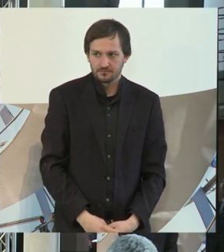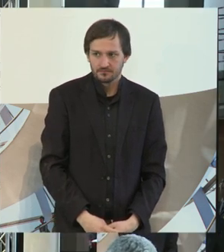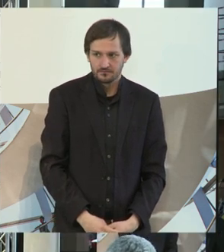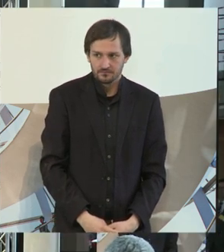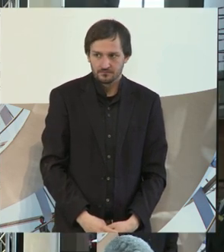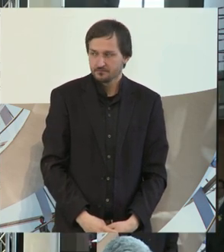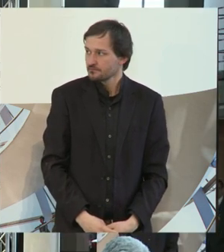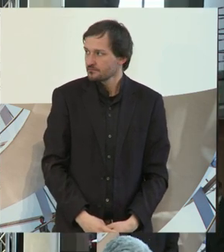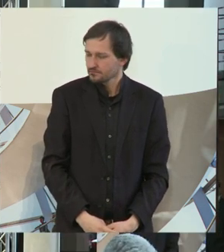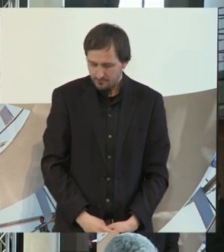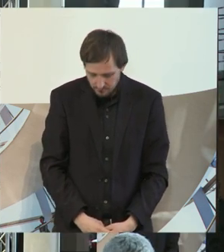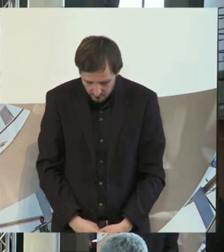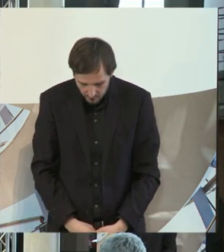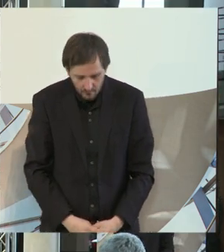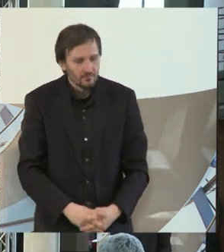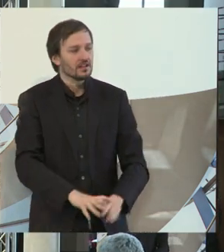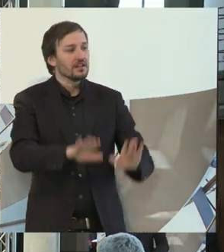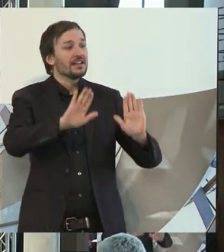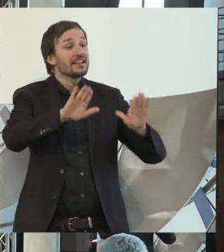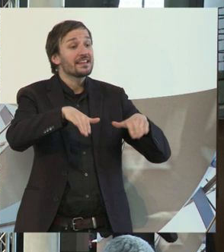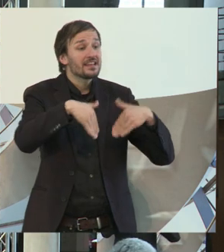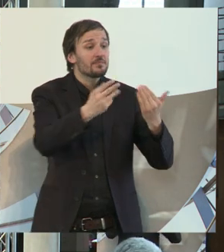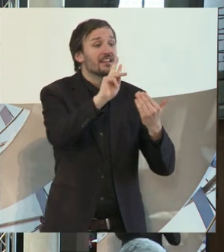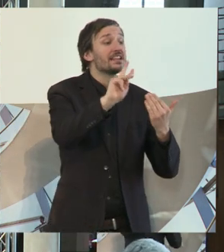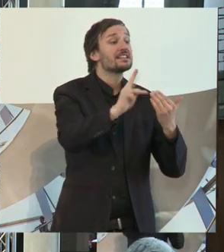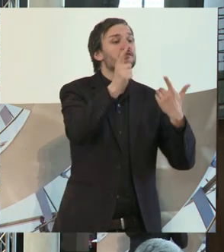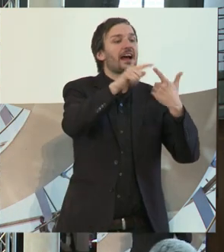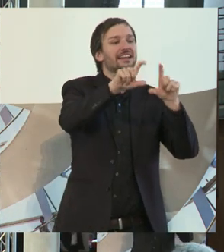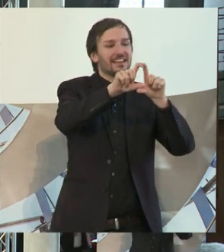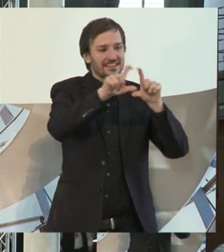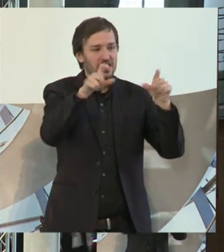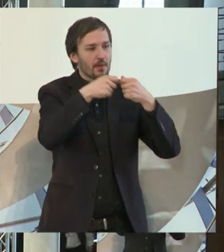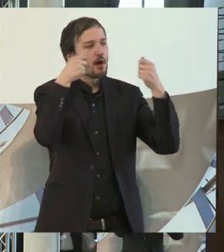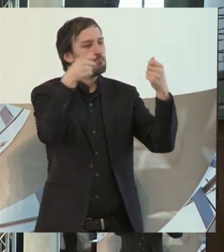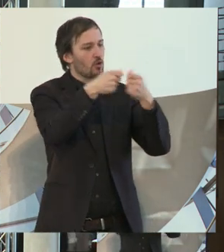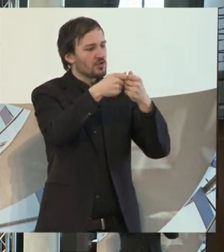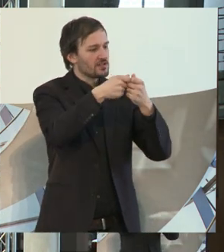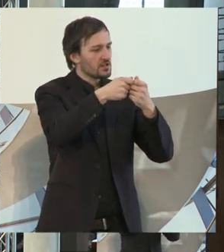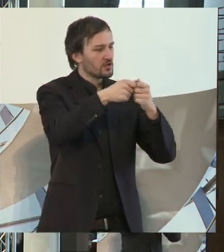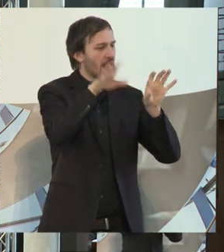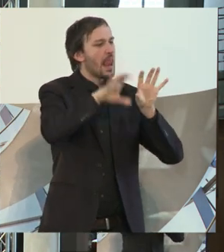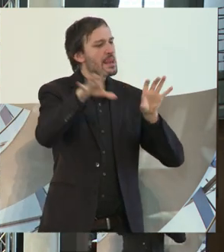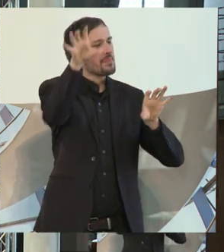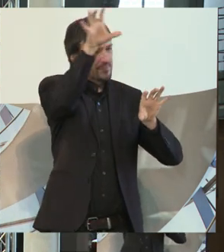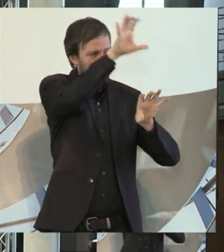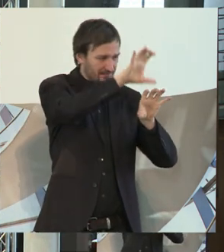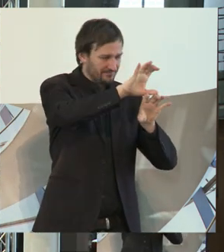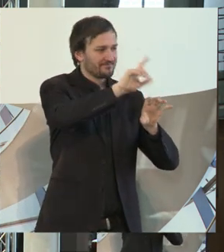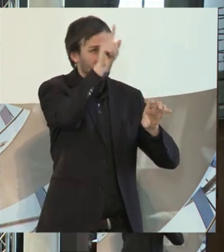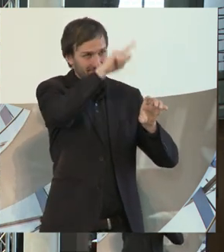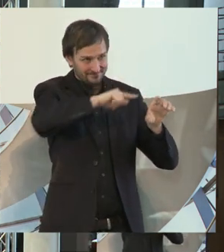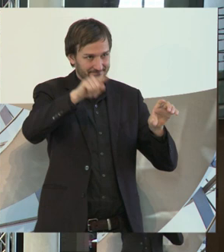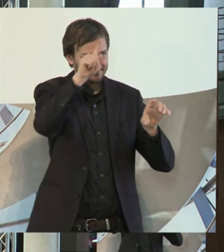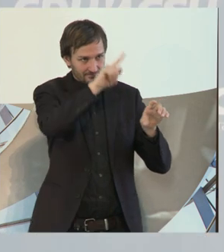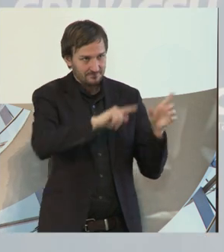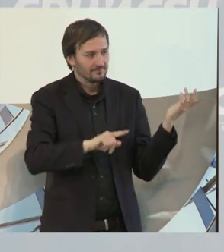Und es gibt noch ein zweites Thema, wo Bund und Länder derzeit streitig, ja auch ein Stück weit auf die